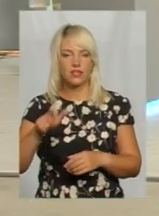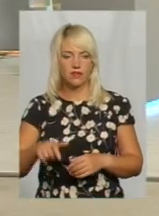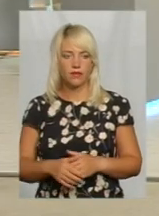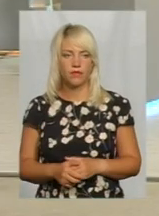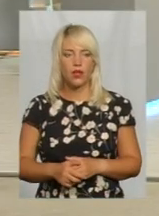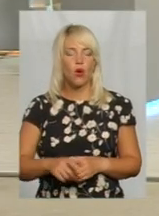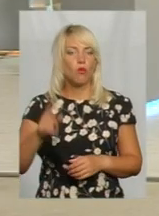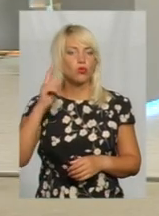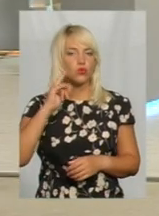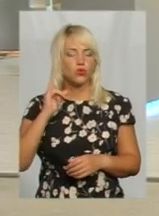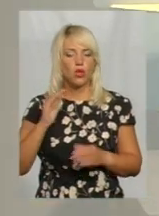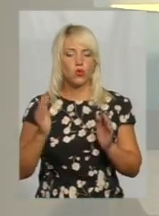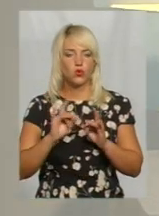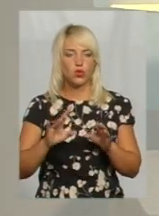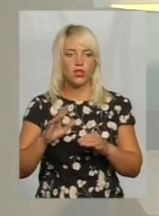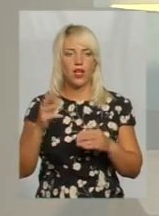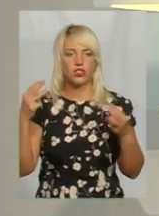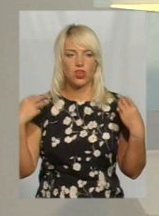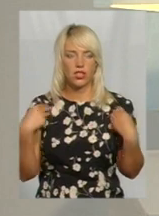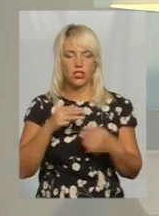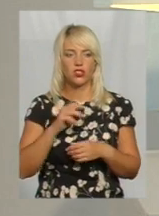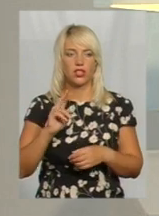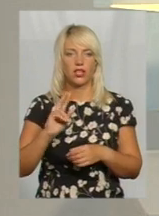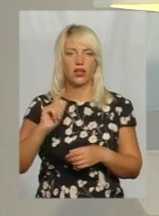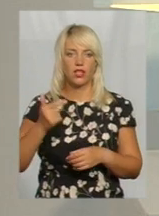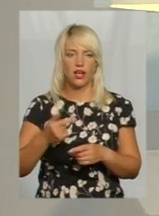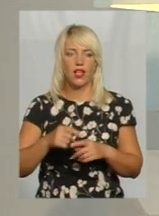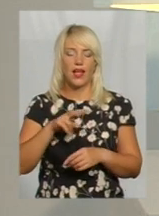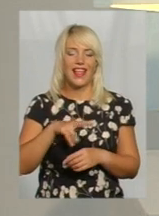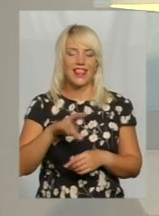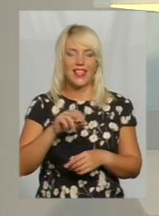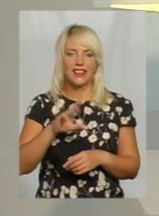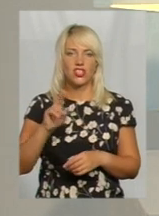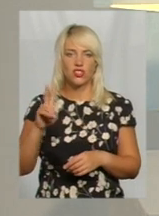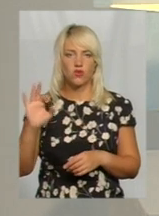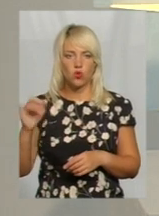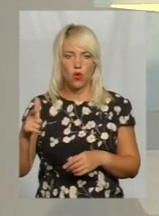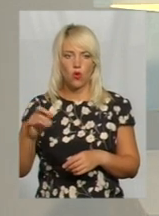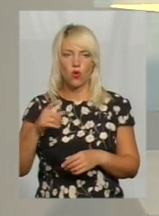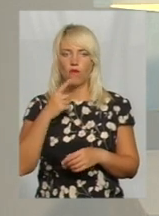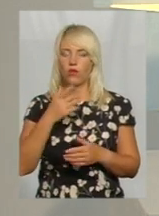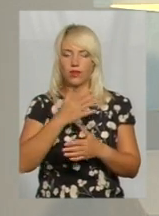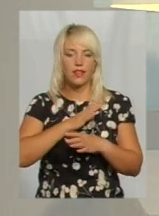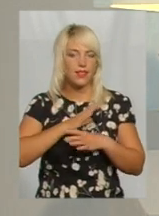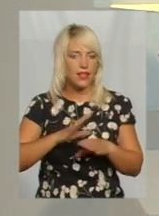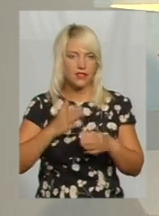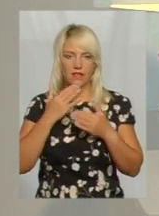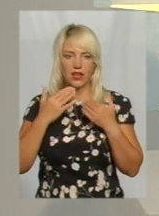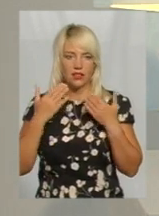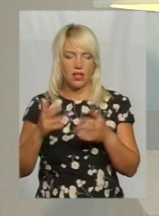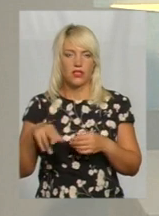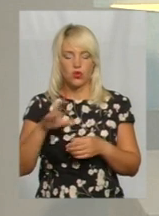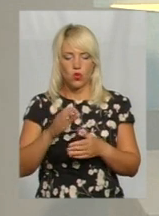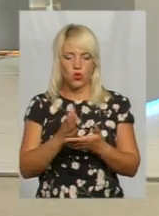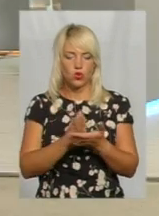почула у сюжеті, що начальник управління житлово-комунального господарства Летичівського каже, що не зверталися до служби автомобільних доріг.